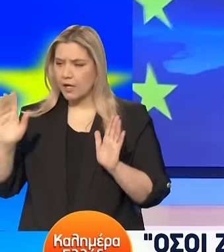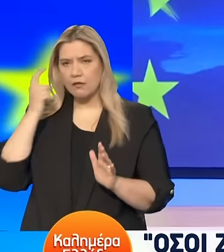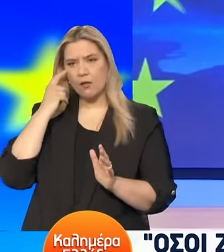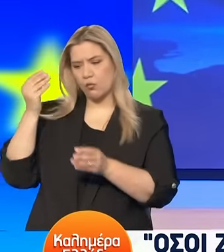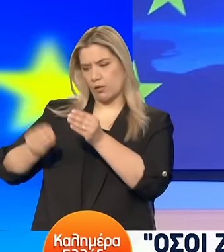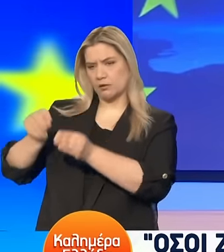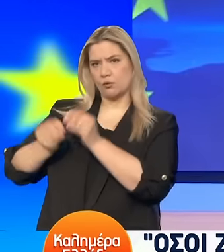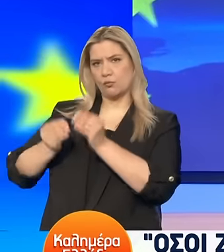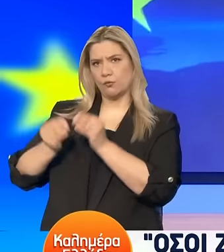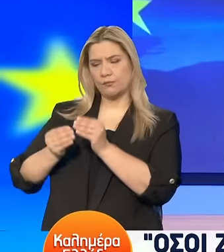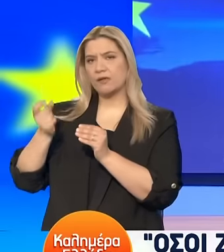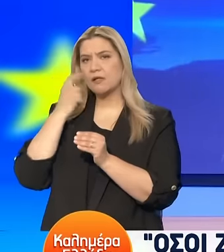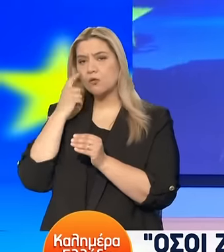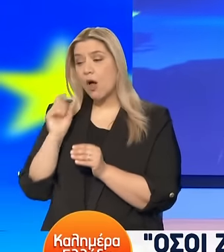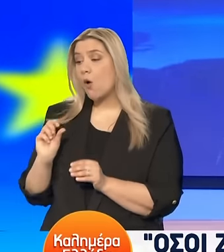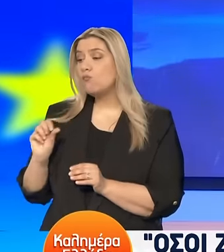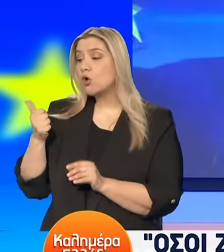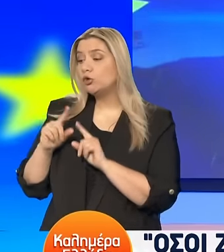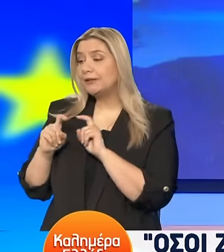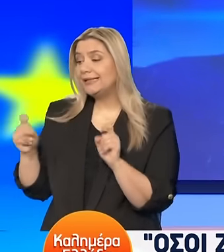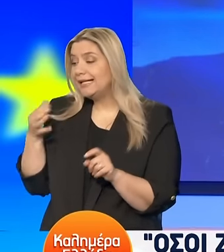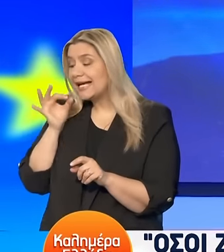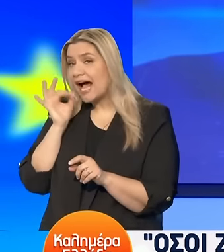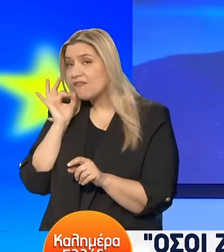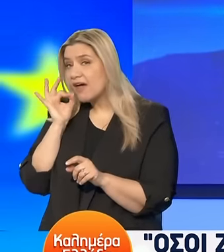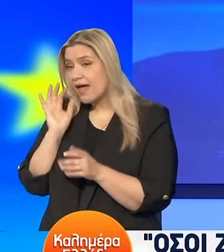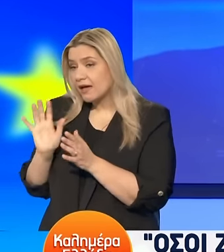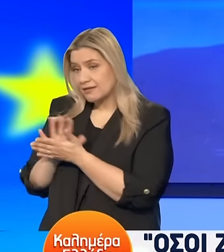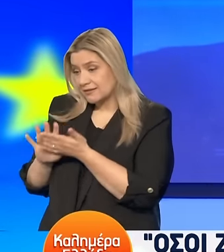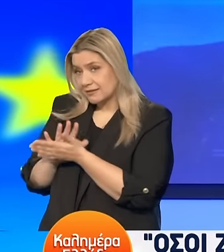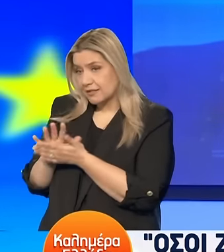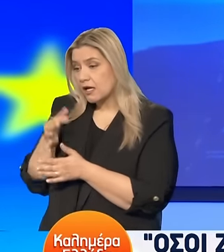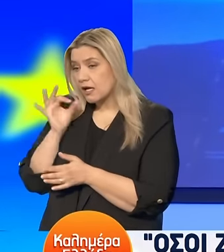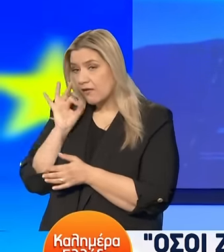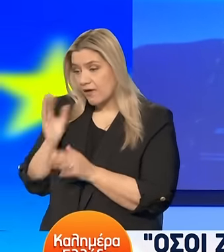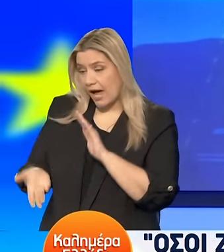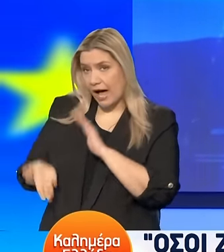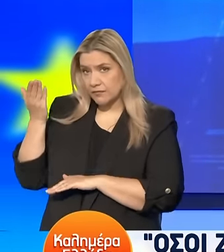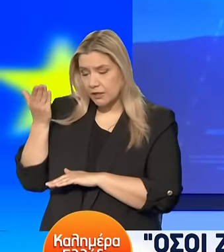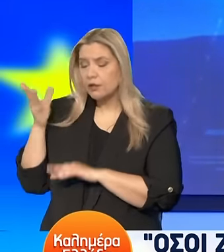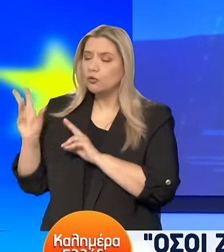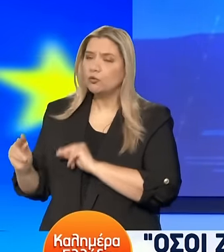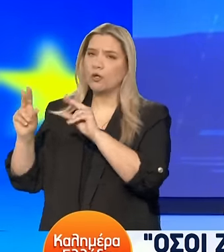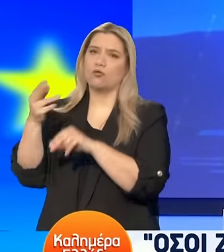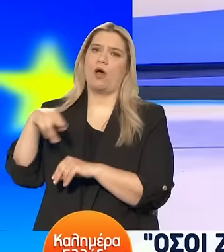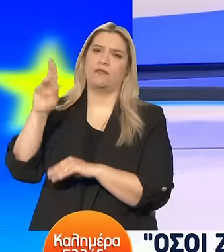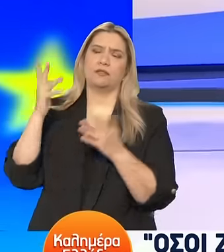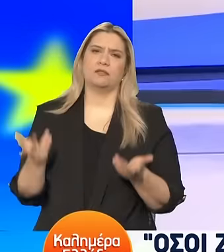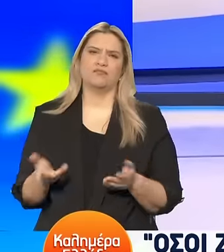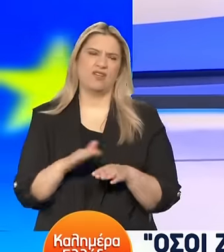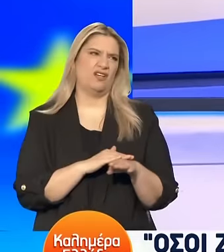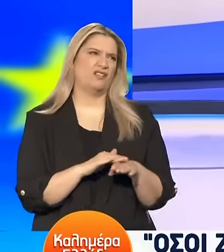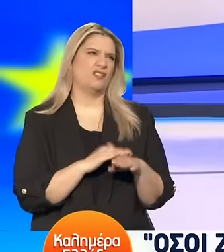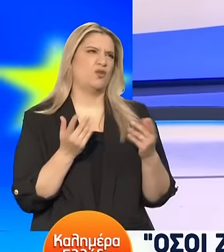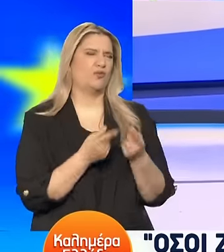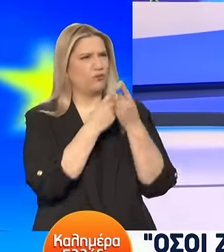συγκυρία έχουμε αύξηση της πρώτης ύλης στον καφέ. Αν αυξήσουμε το ΦΠΑ στον καφέ, είναι βέβαιο ότι θα αυξηθούν οι τιμές. Αυτό δεν αφησβητείται. Κύριε Πρόεδρε, δεν είναι εξίμορο όμως να λέμε στον